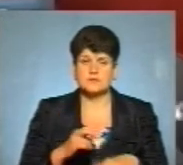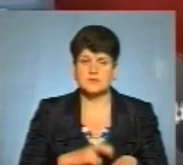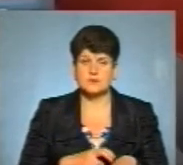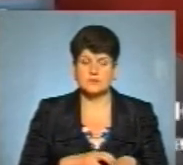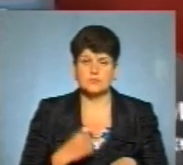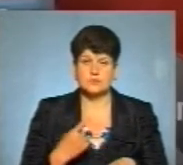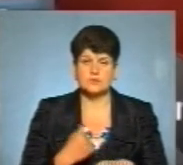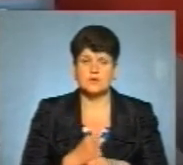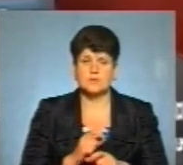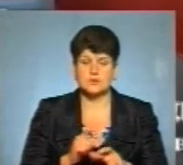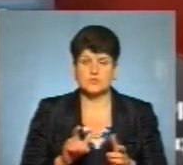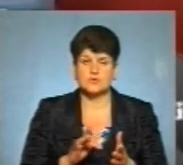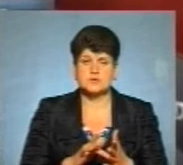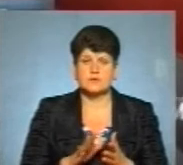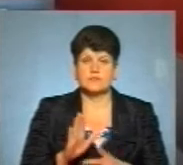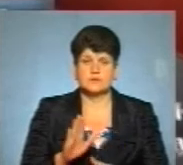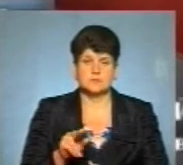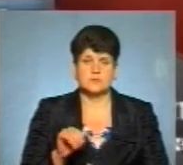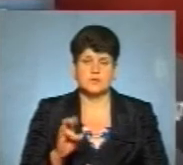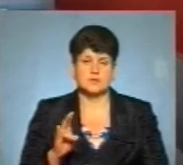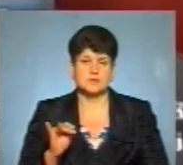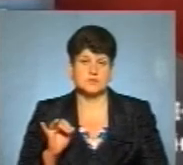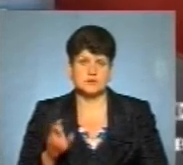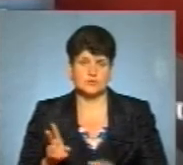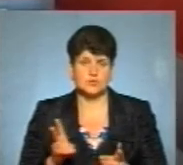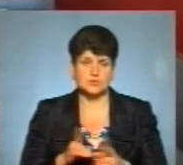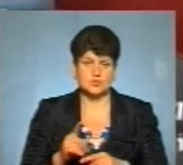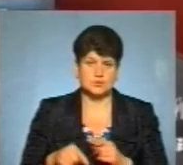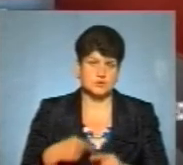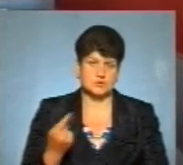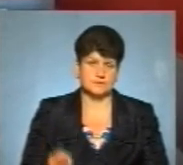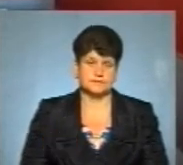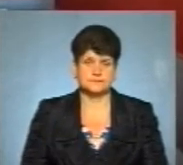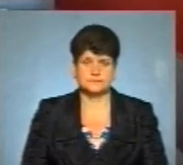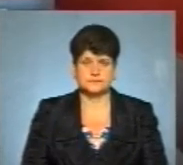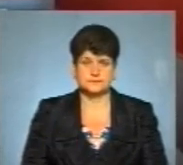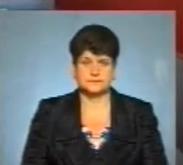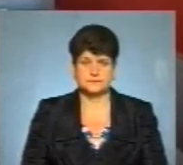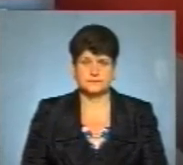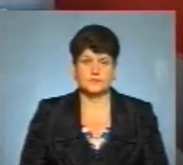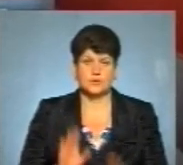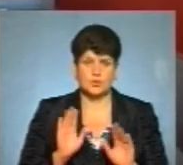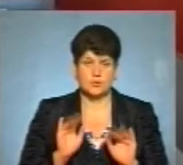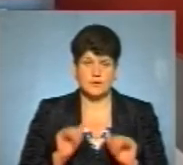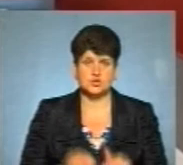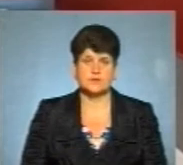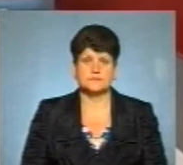обласного лабораторного центру Володимиром Паничовим. До зустрічі в ефірі. До побачення.